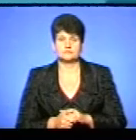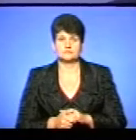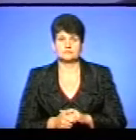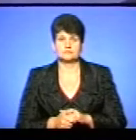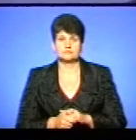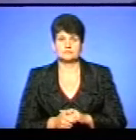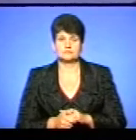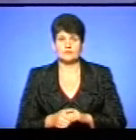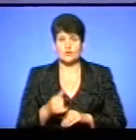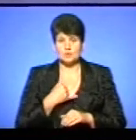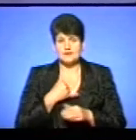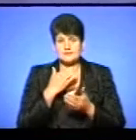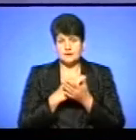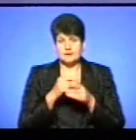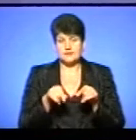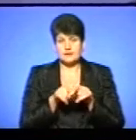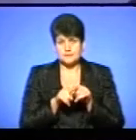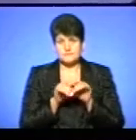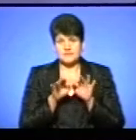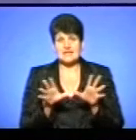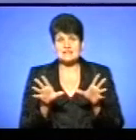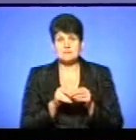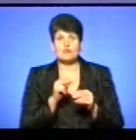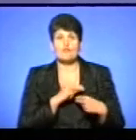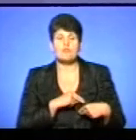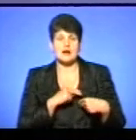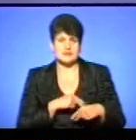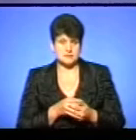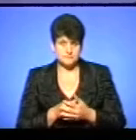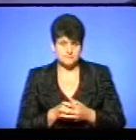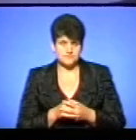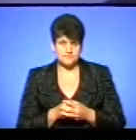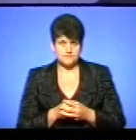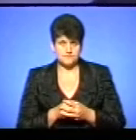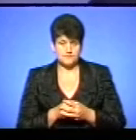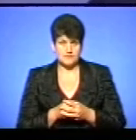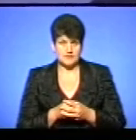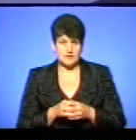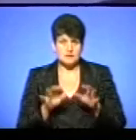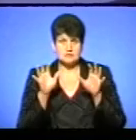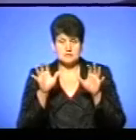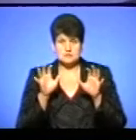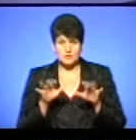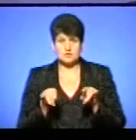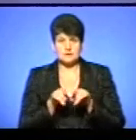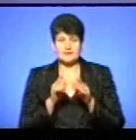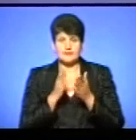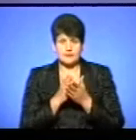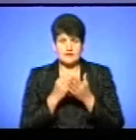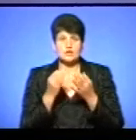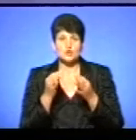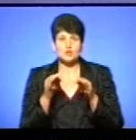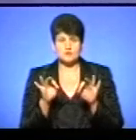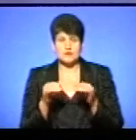У нас є такий механізм, як співпраця. І теж закон такий є, який дозволяє